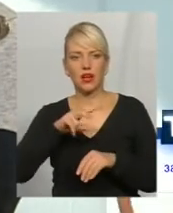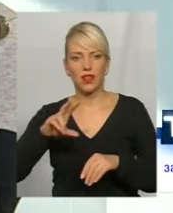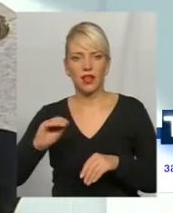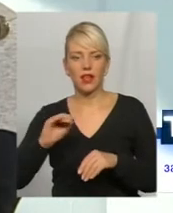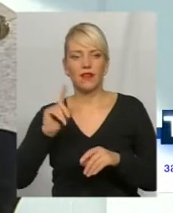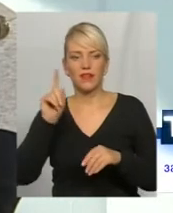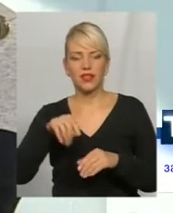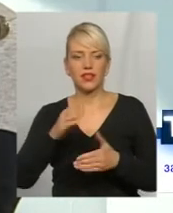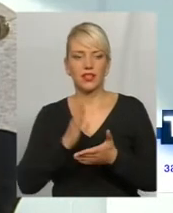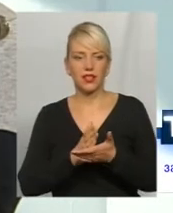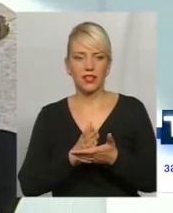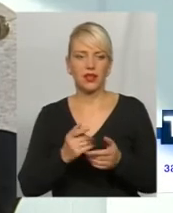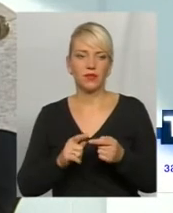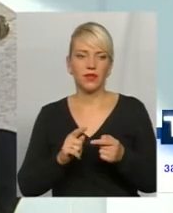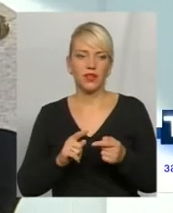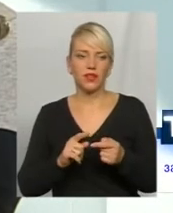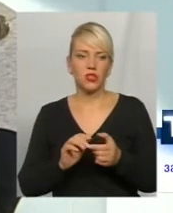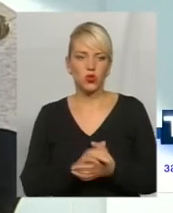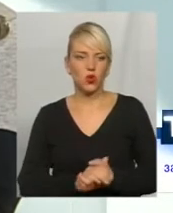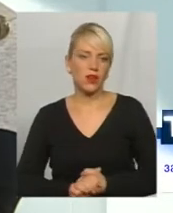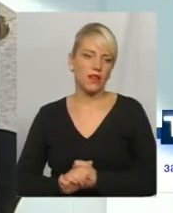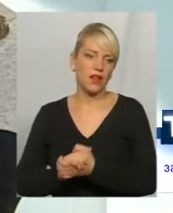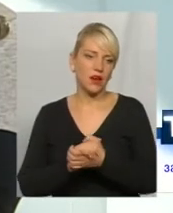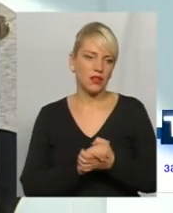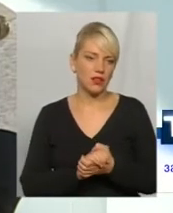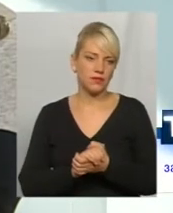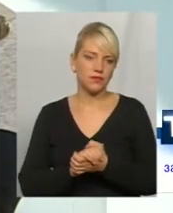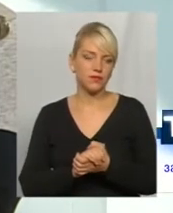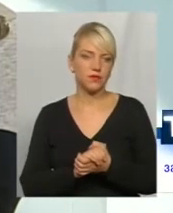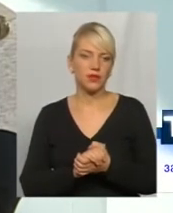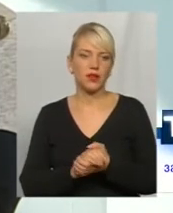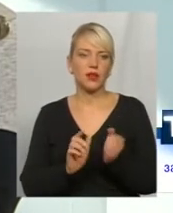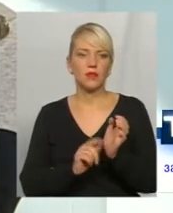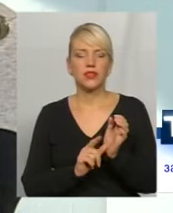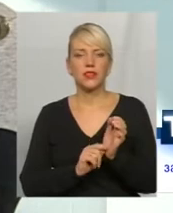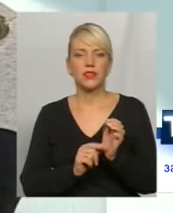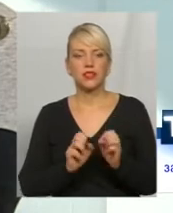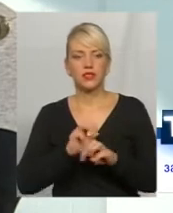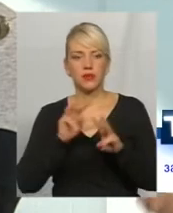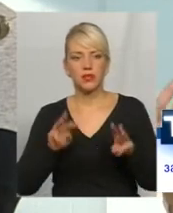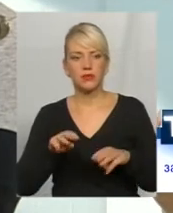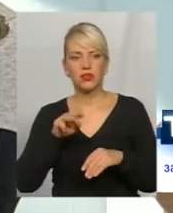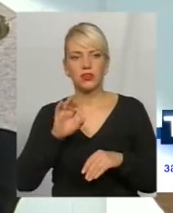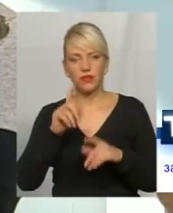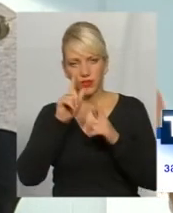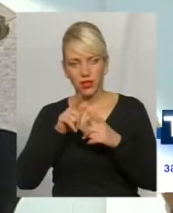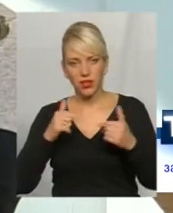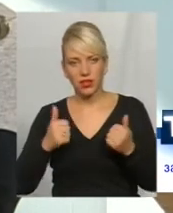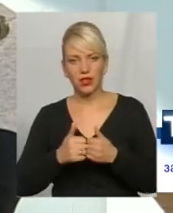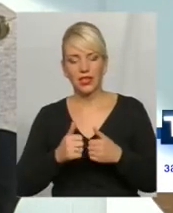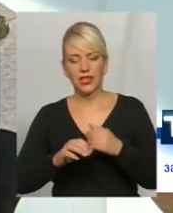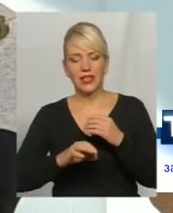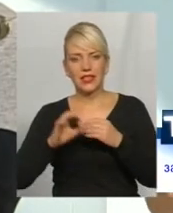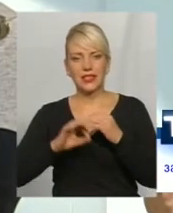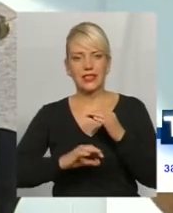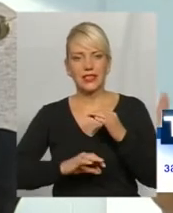таки є ще і солідарне пенсійне забезпечення в країнах Західної і Східної